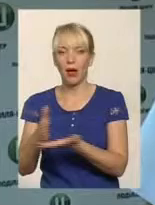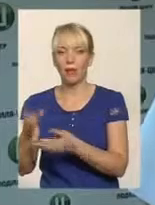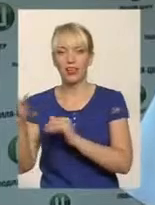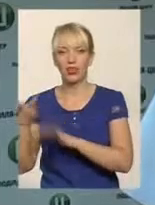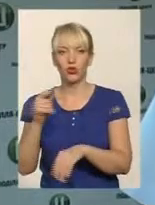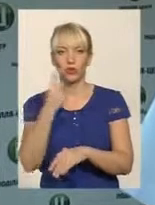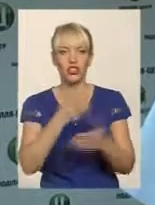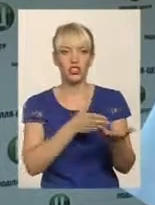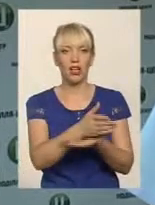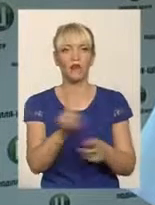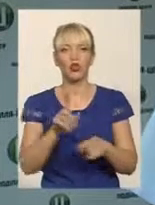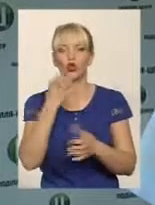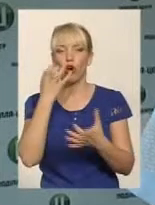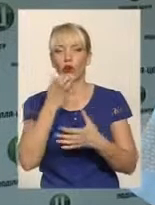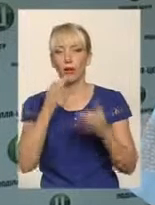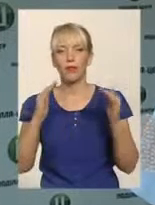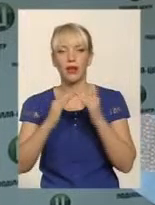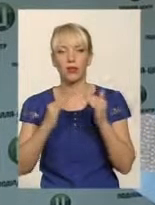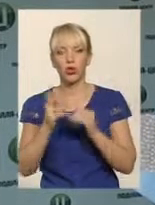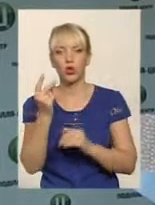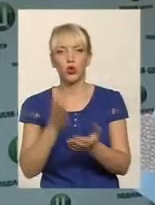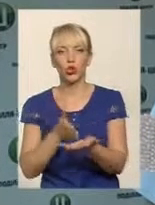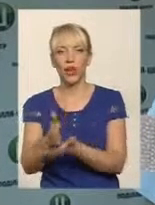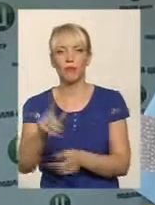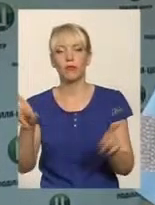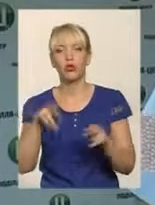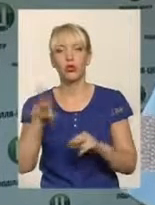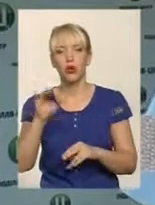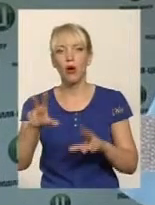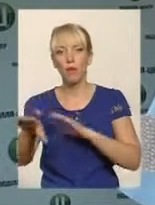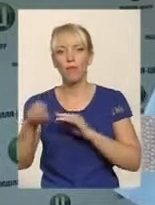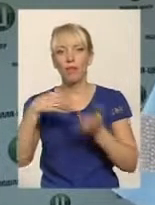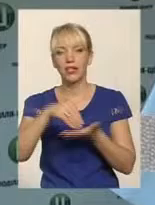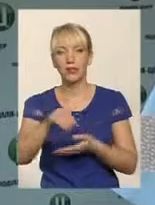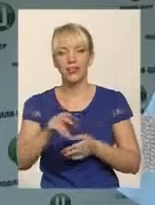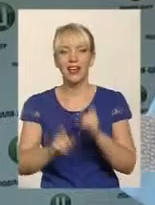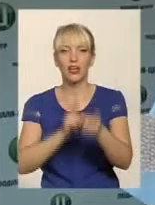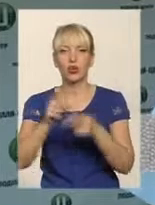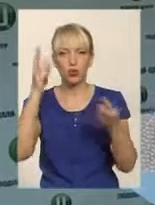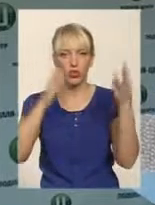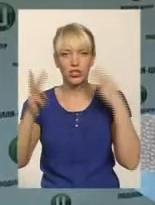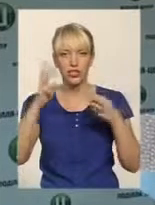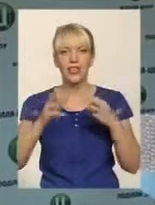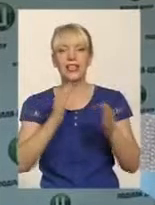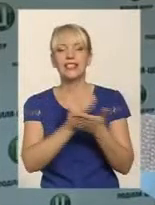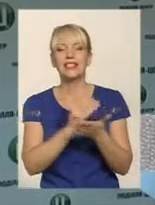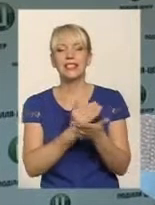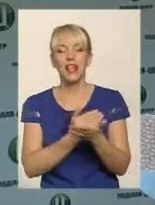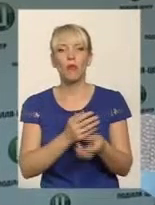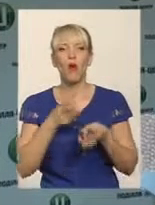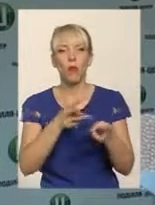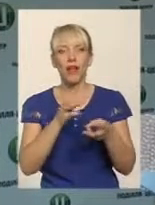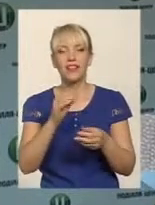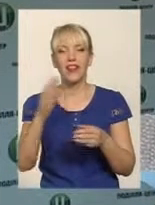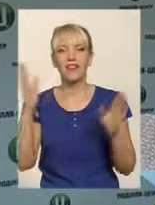Перший напрямок щодо утеплення будинків, другий напрямок щодо придбання, реконструкції, модернізації систем опалення вентиляції цих